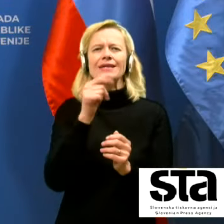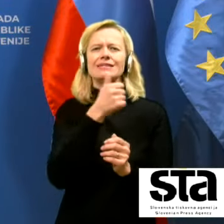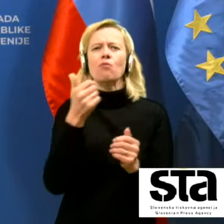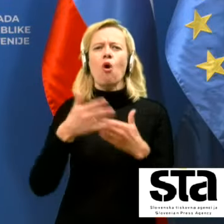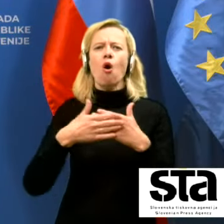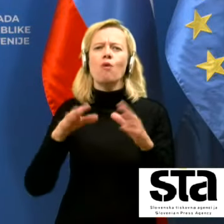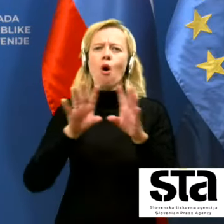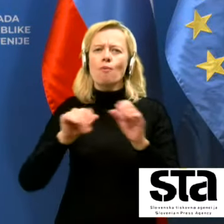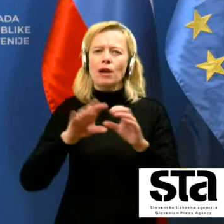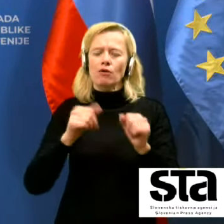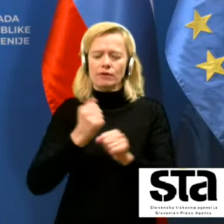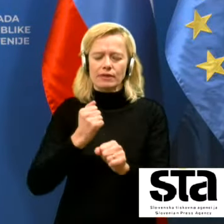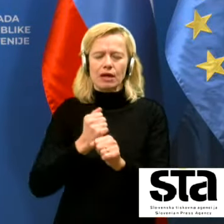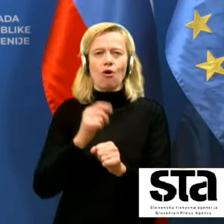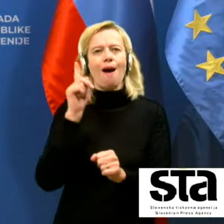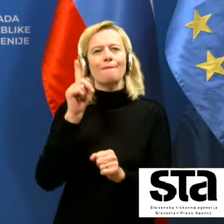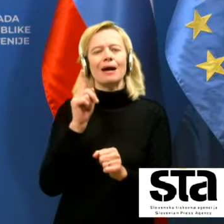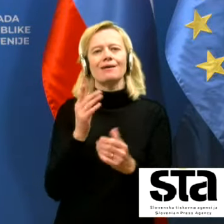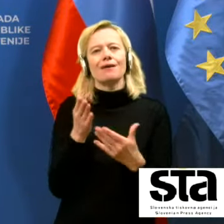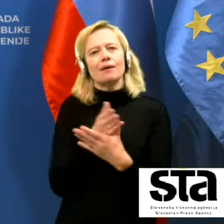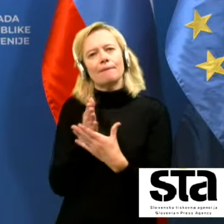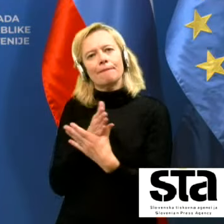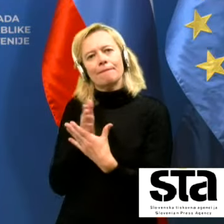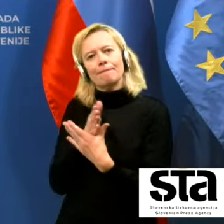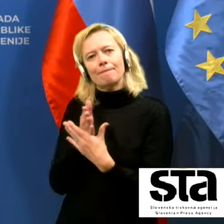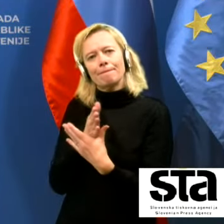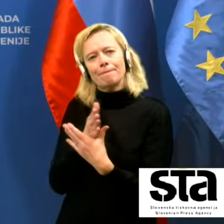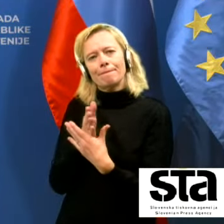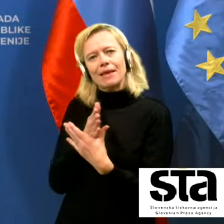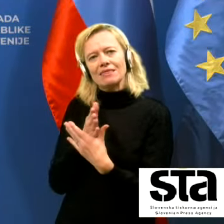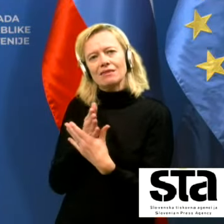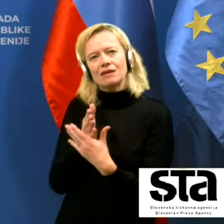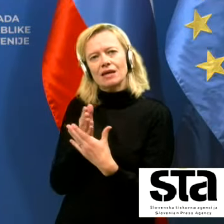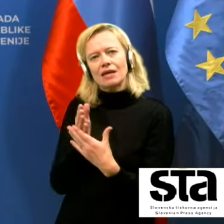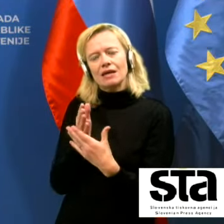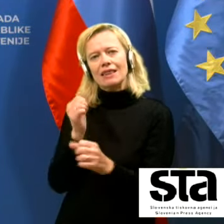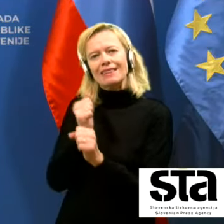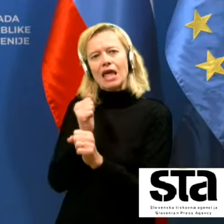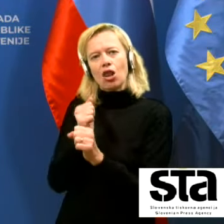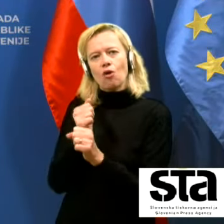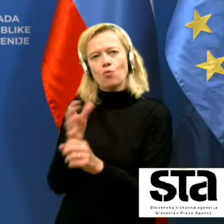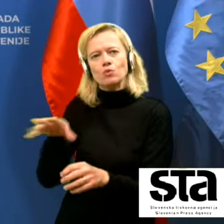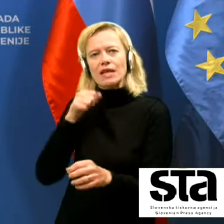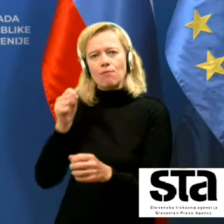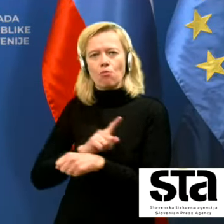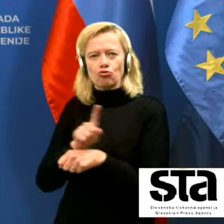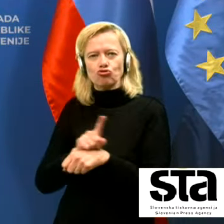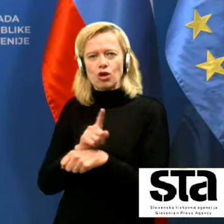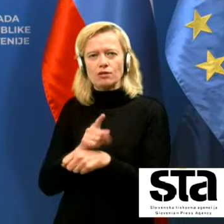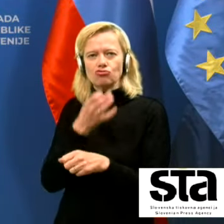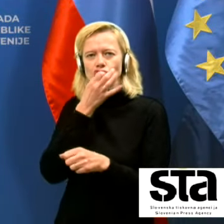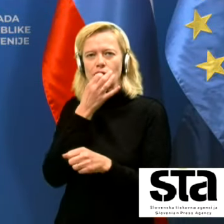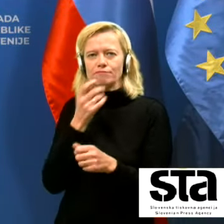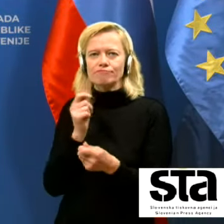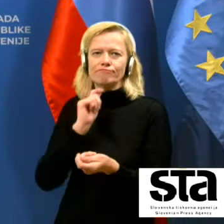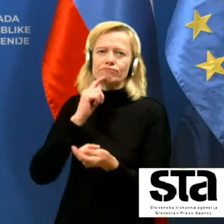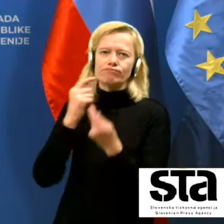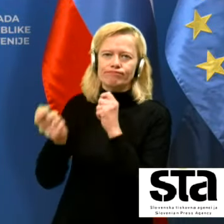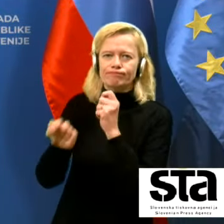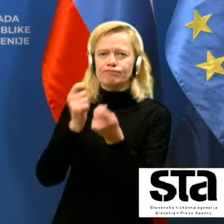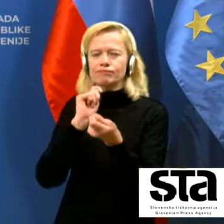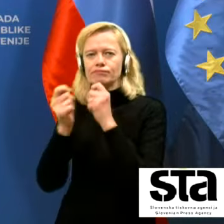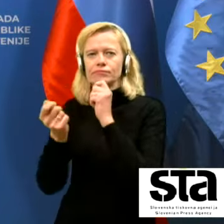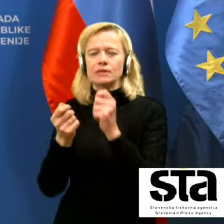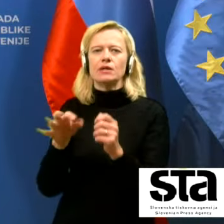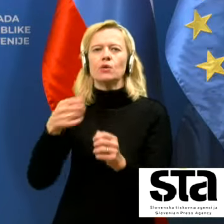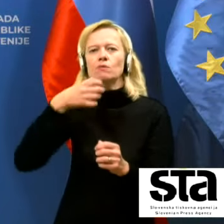času, ki si ga vzamemo, tudi med samim delom. In sveda je potreben, ko izmenjamo kakšno besedo z sodelavci, ko